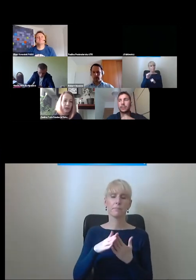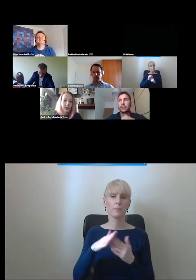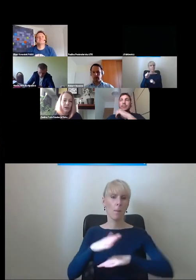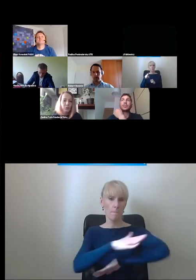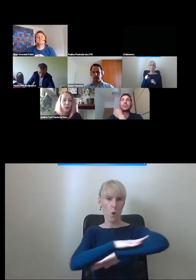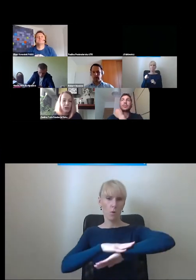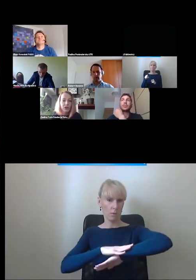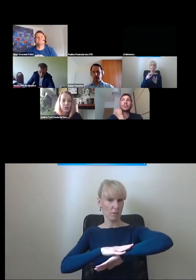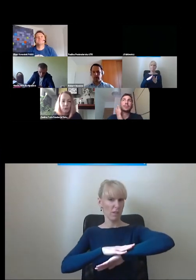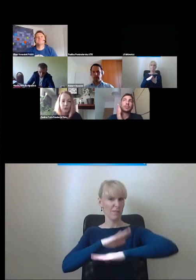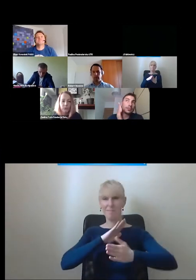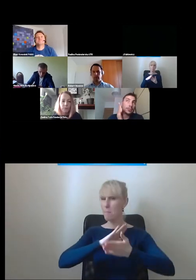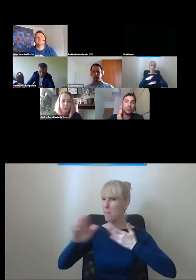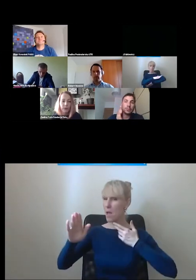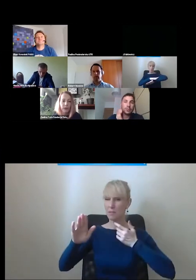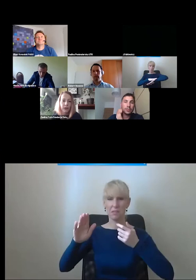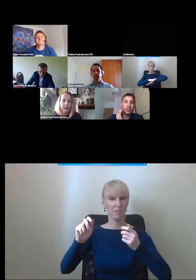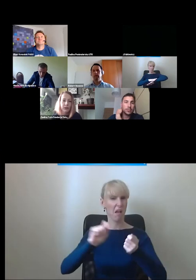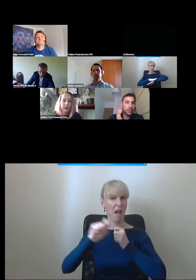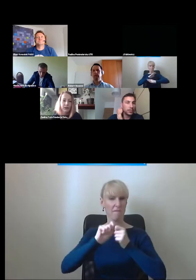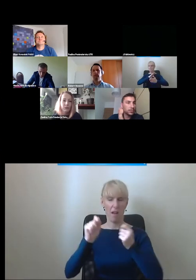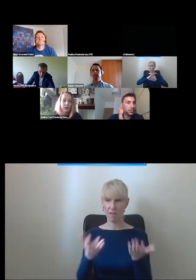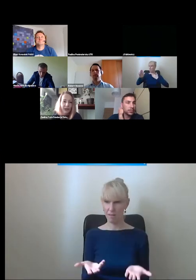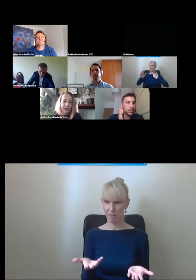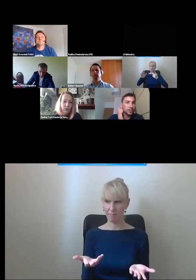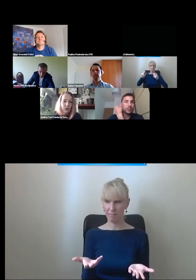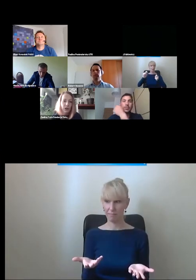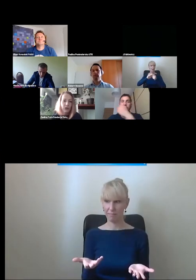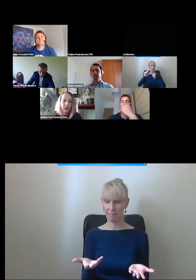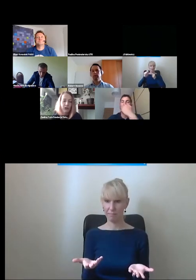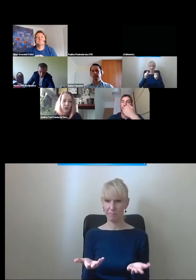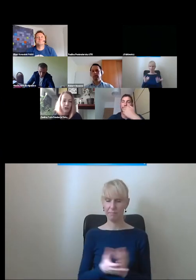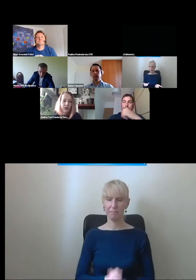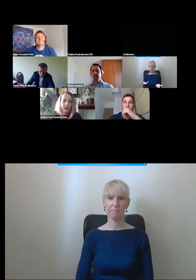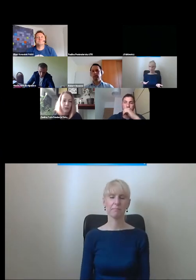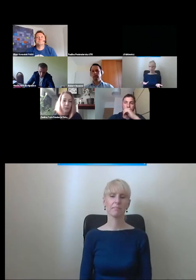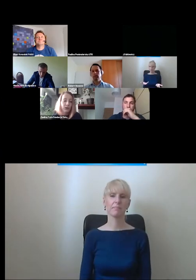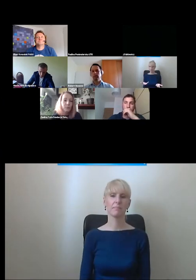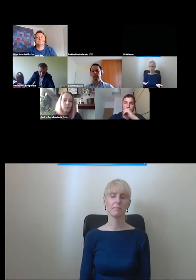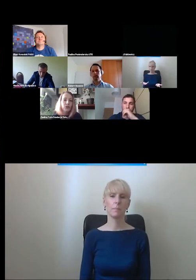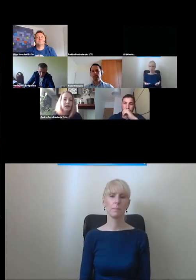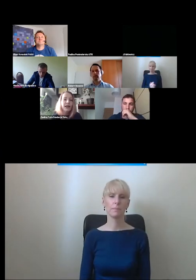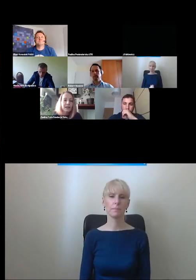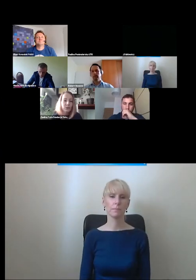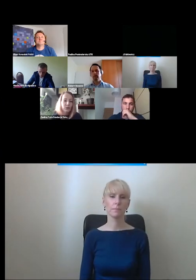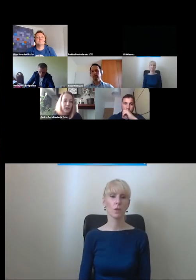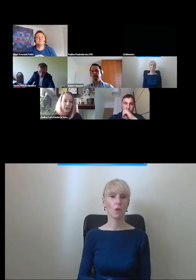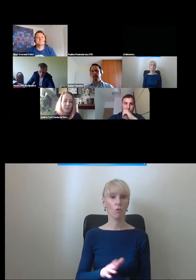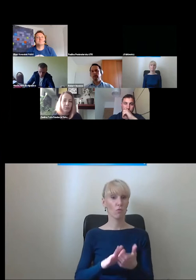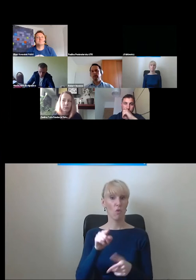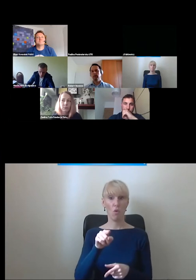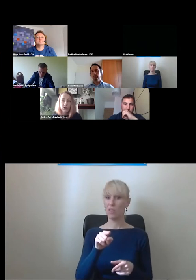słuszne, że pochylnie się nie psują. I wydaje mi się, że może idealnym